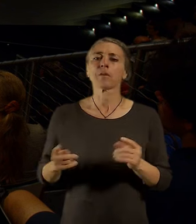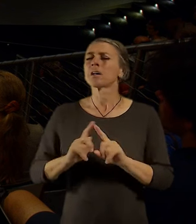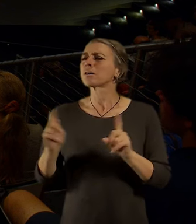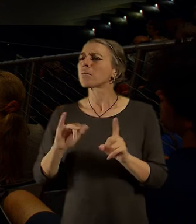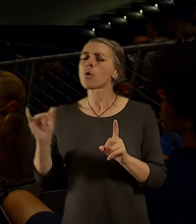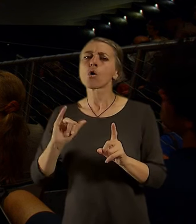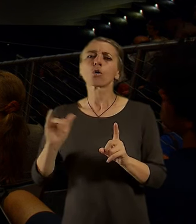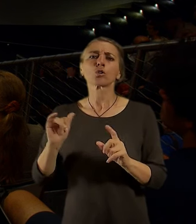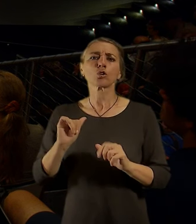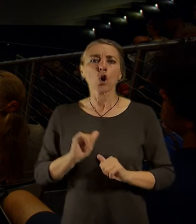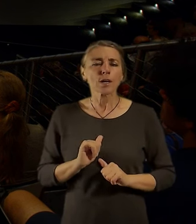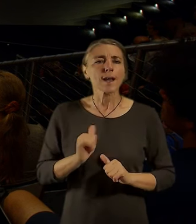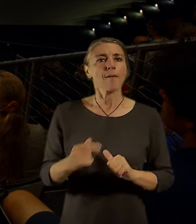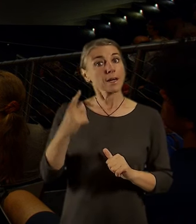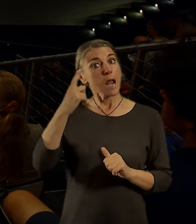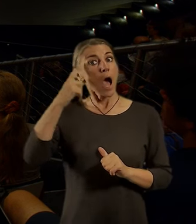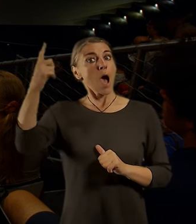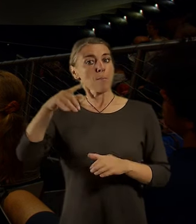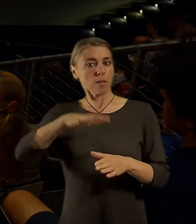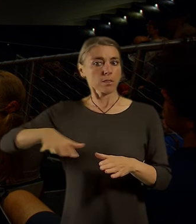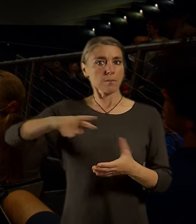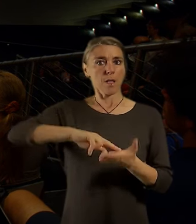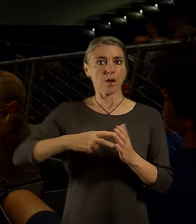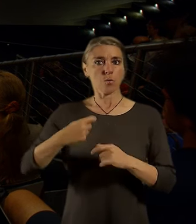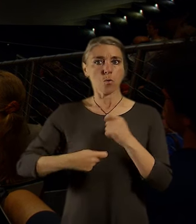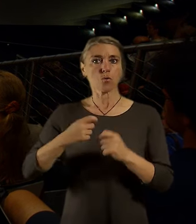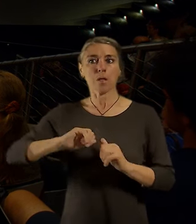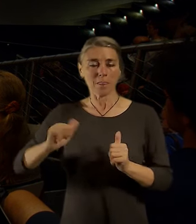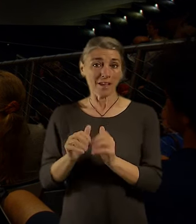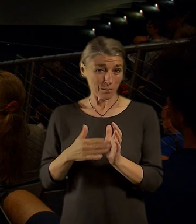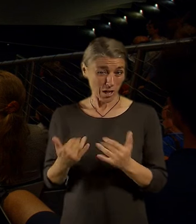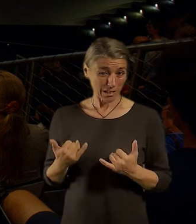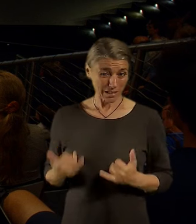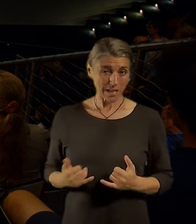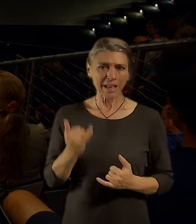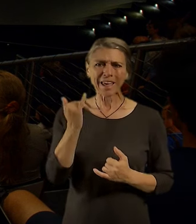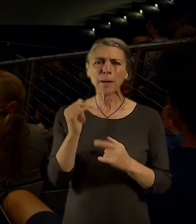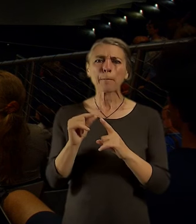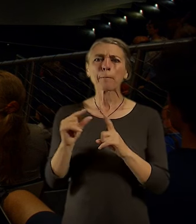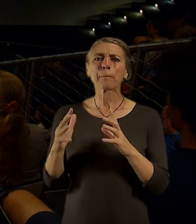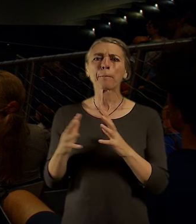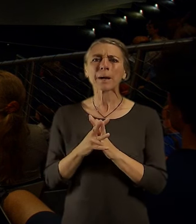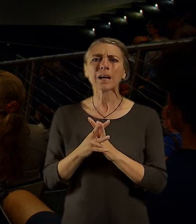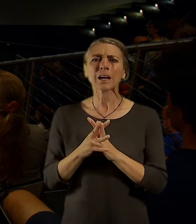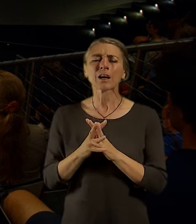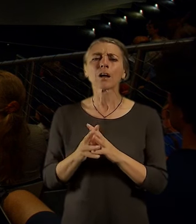jednotlivých koncepcí. Dneska tady sebou mám kolegy z Institutu plánování a rozvoje hlavního města Prahy. Na jehož půdě se nacházíme.